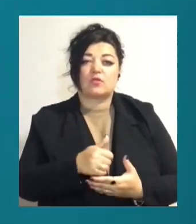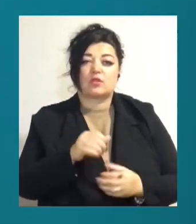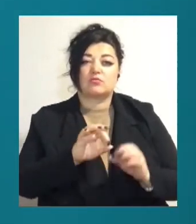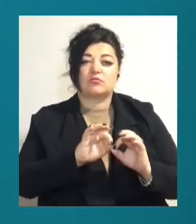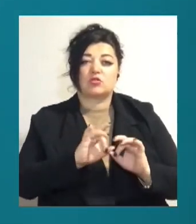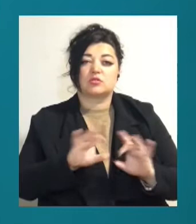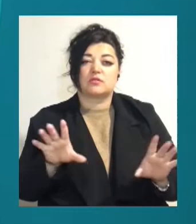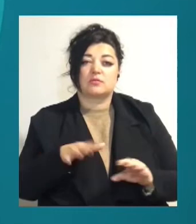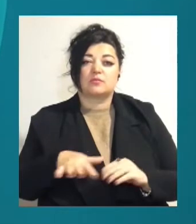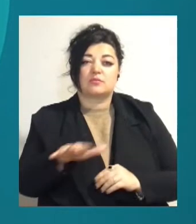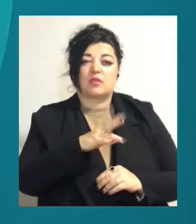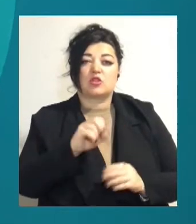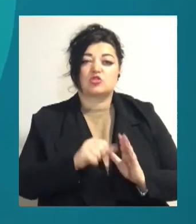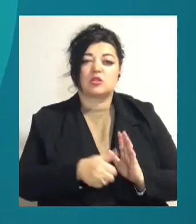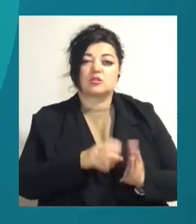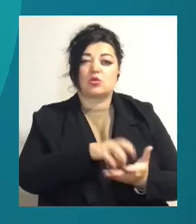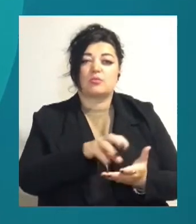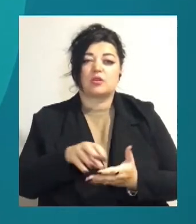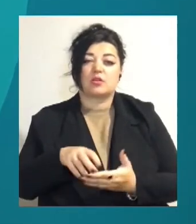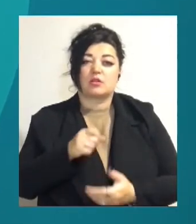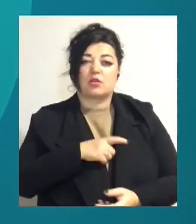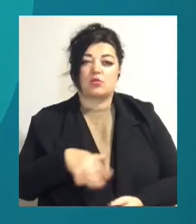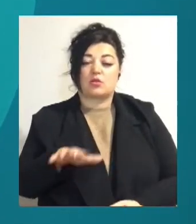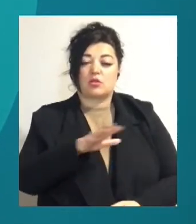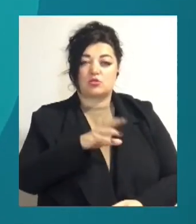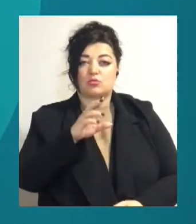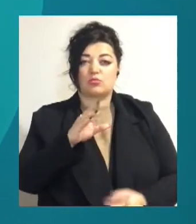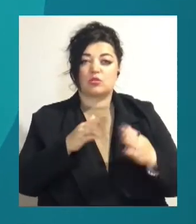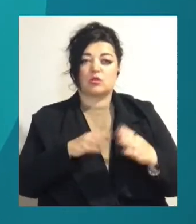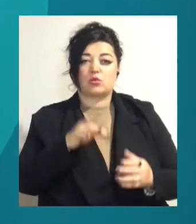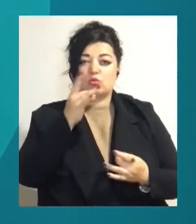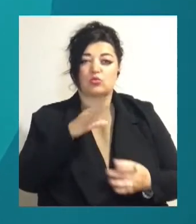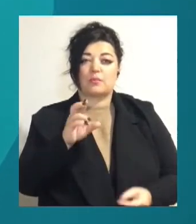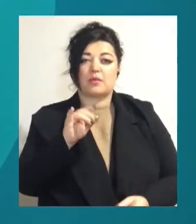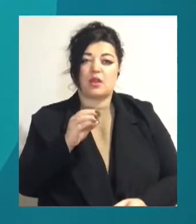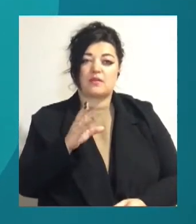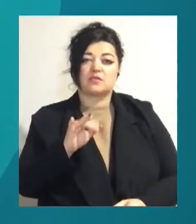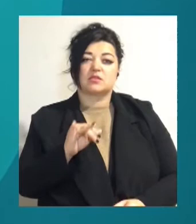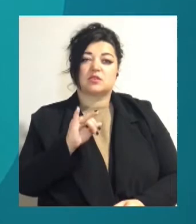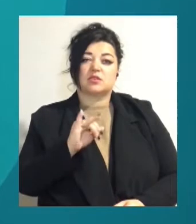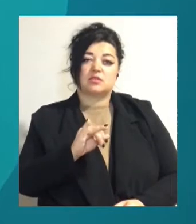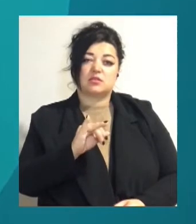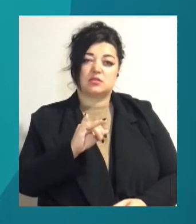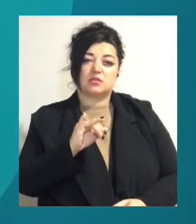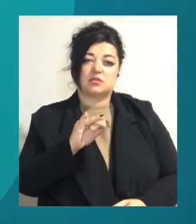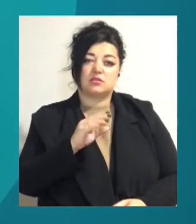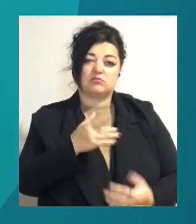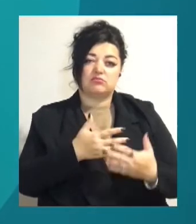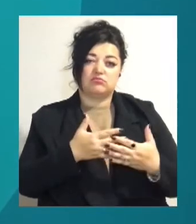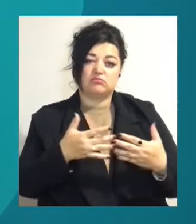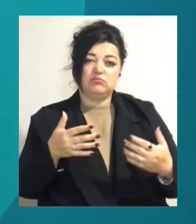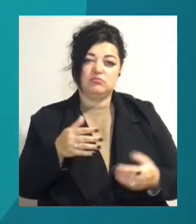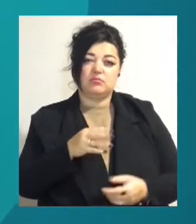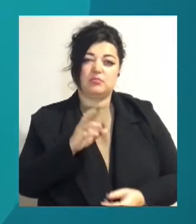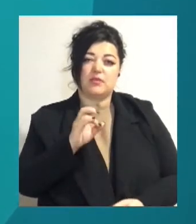на 16 об'єктах на Одесьчині. В будинках культури в Біляєвці та Ананіві, лікарні в Любашівці, магазині в Біляєвці,